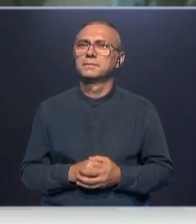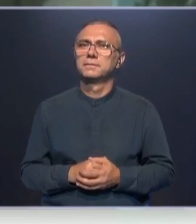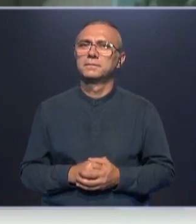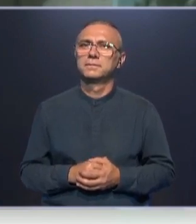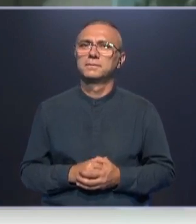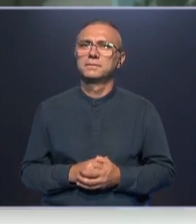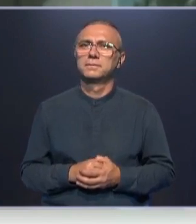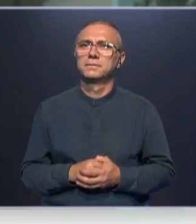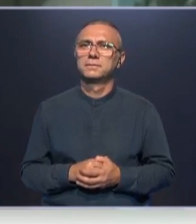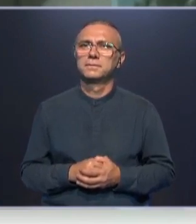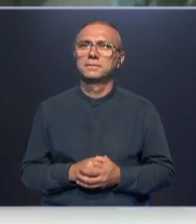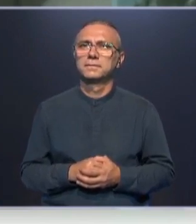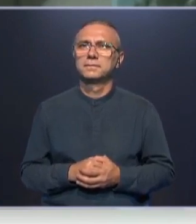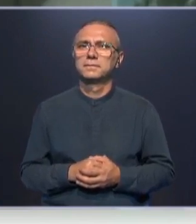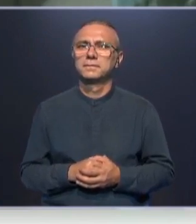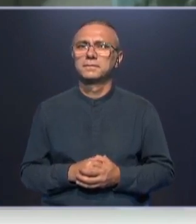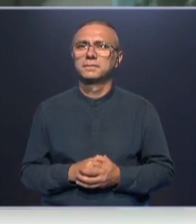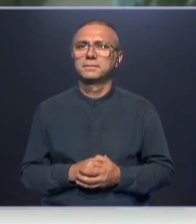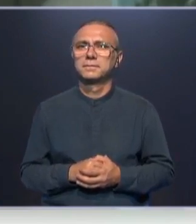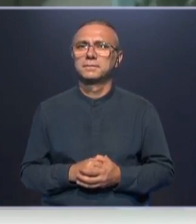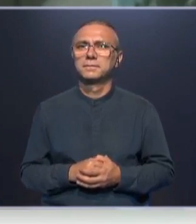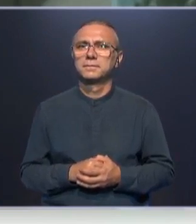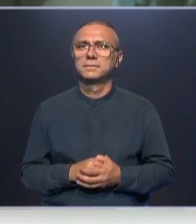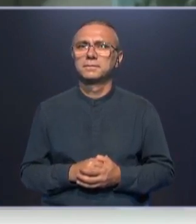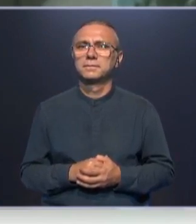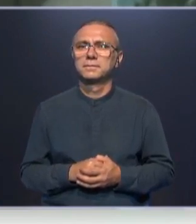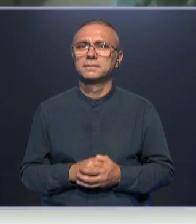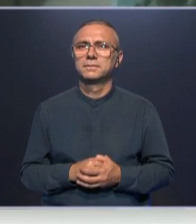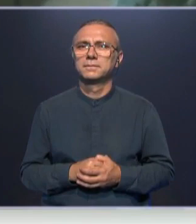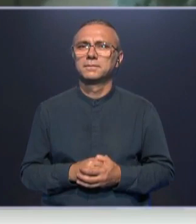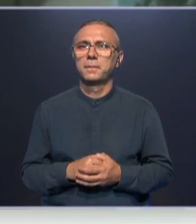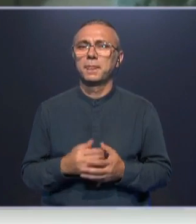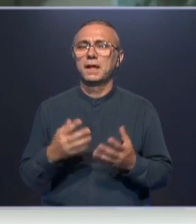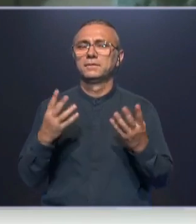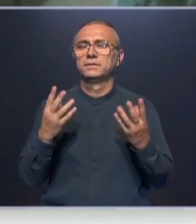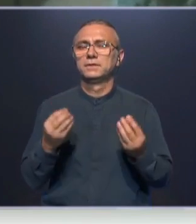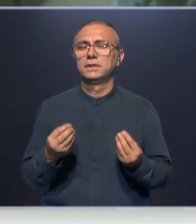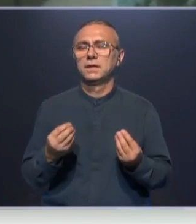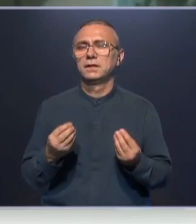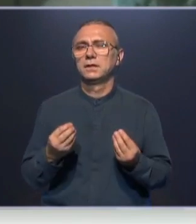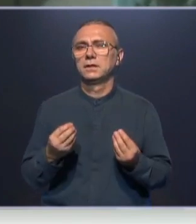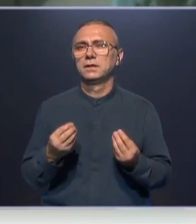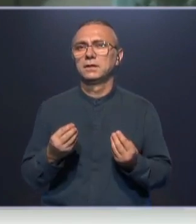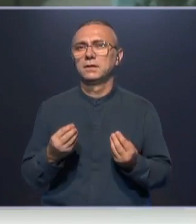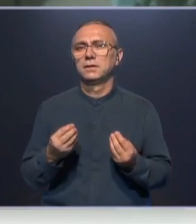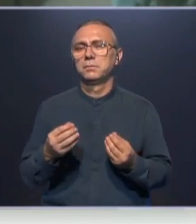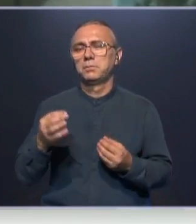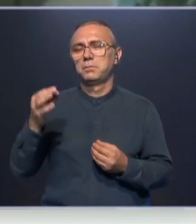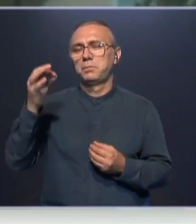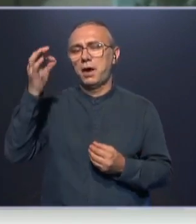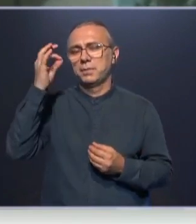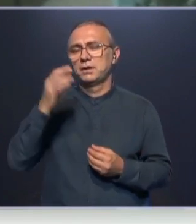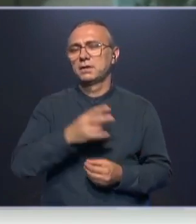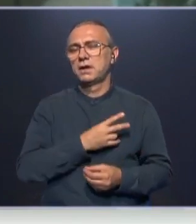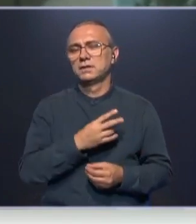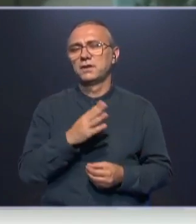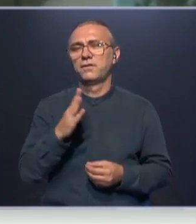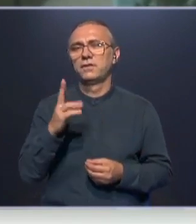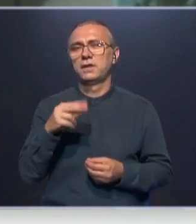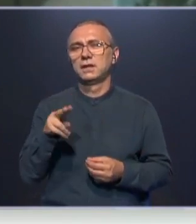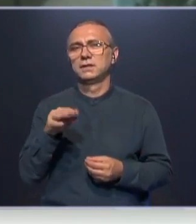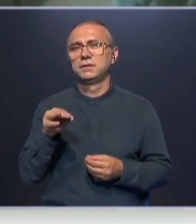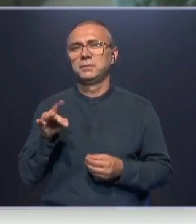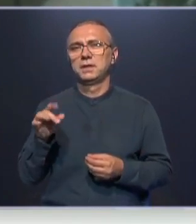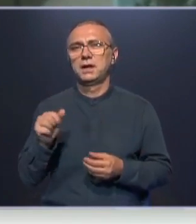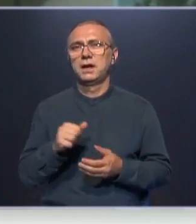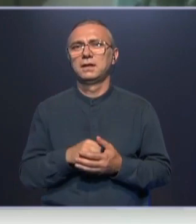день в своем храме мы служили в день памяти святого равнопостного князя Владимира. Ну и так и возникла идея